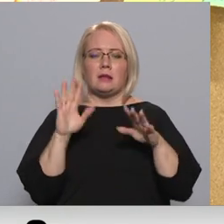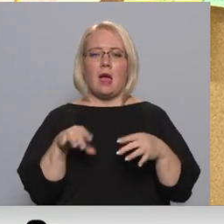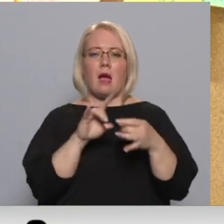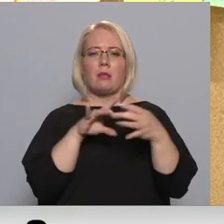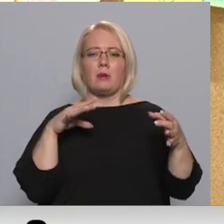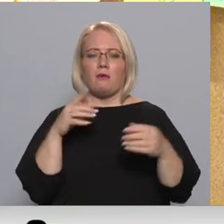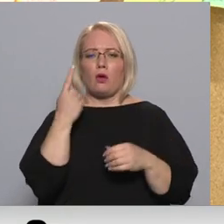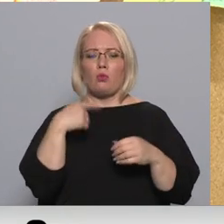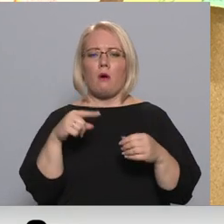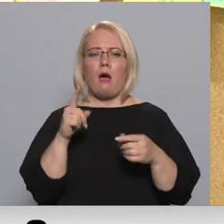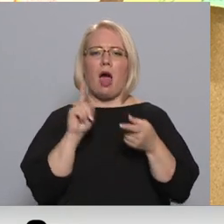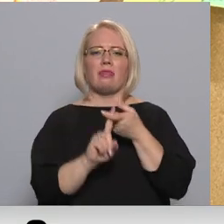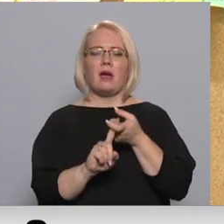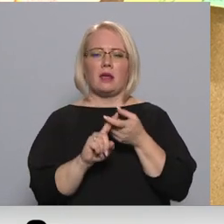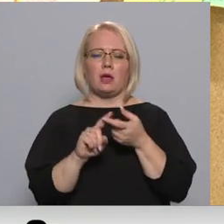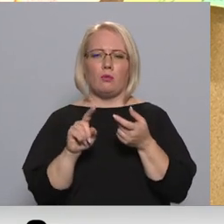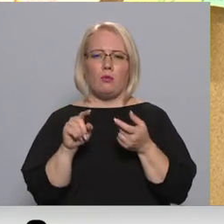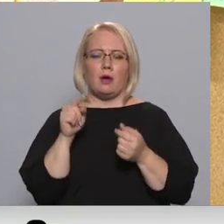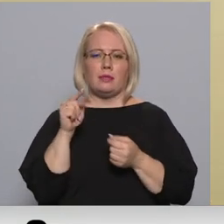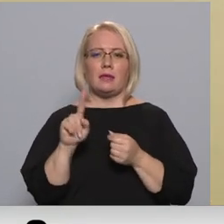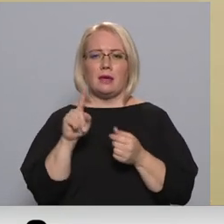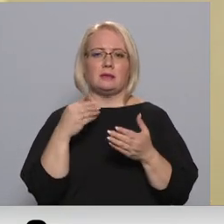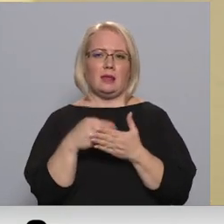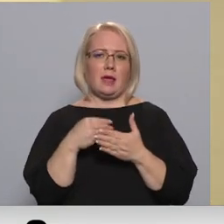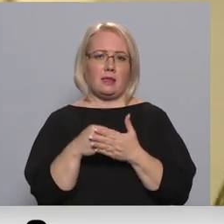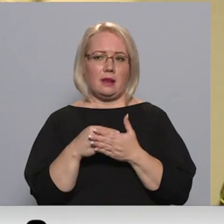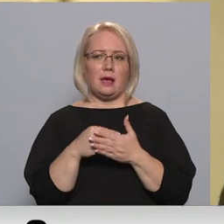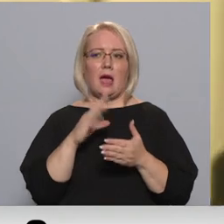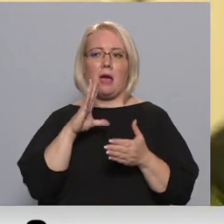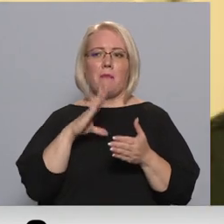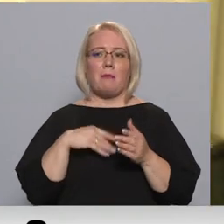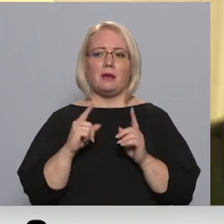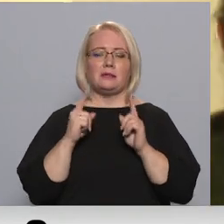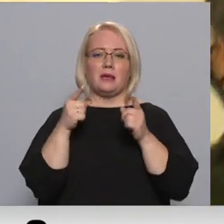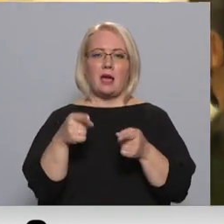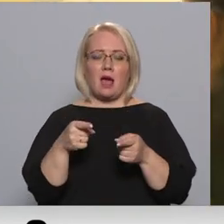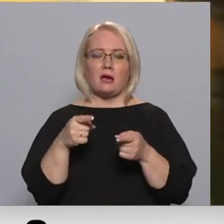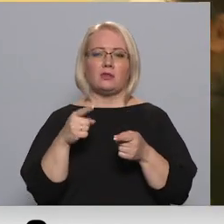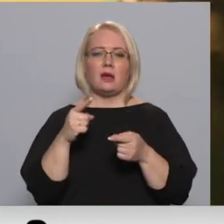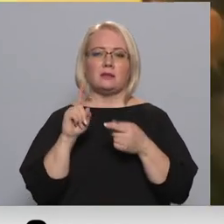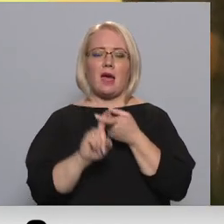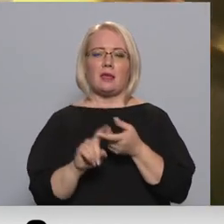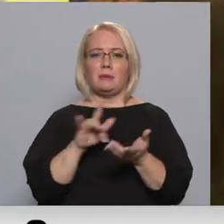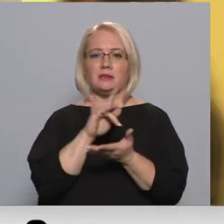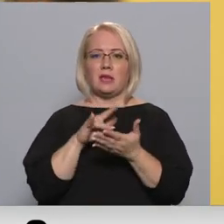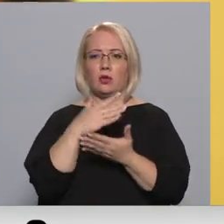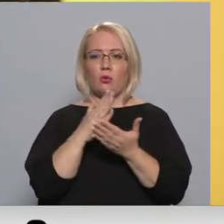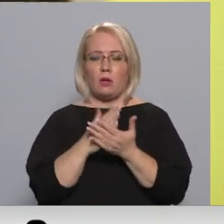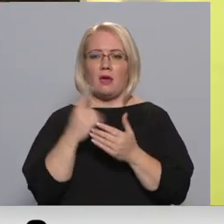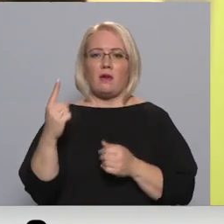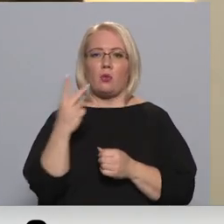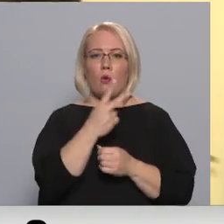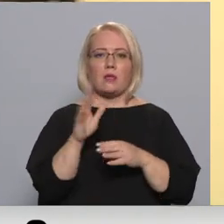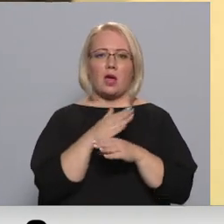atkarīgo centra. Pēc iekārtojuma atkarība centra nodeļas viena no otras faktiski neatšķirs,